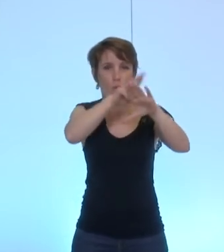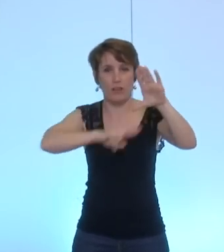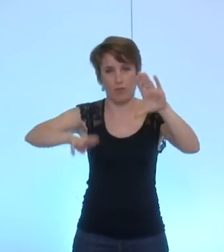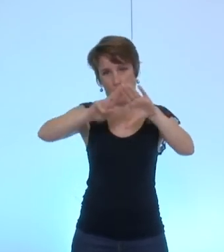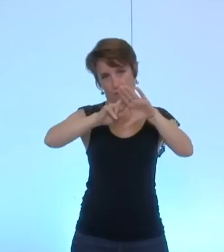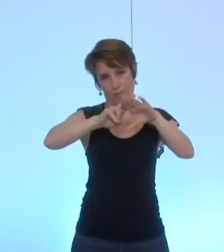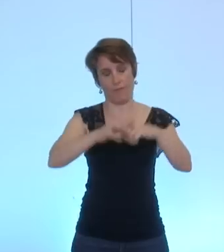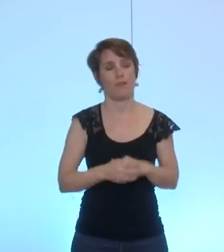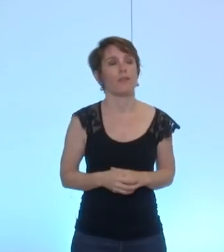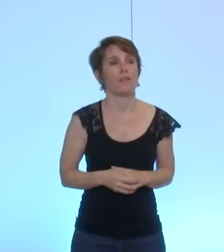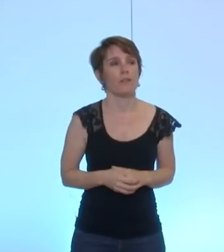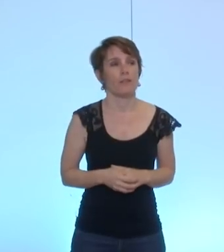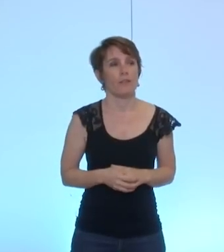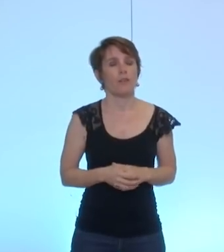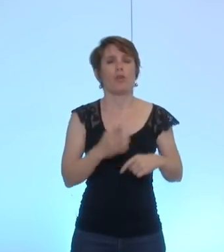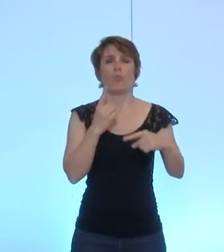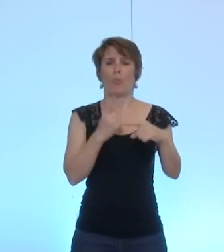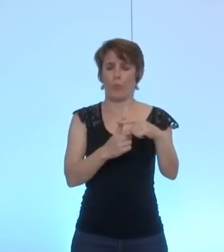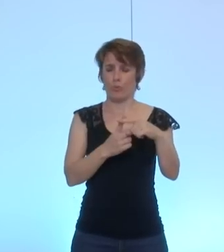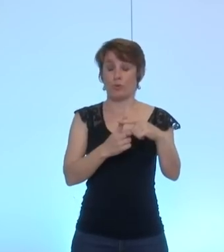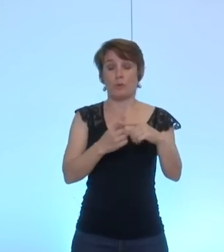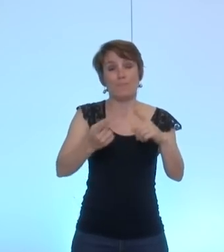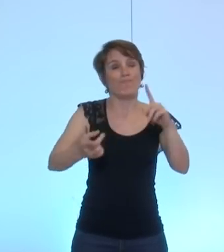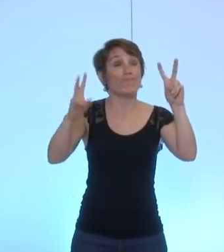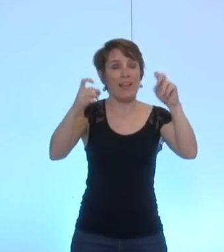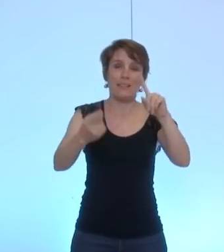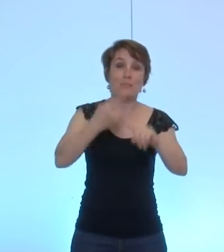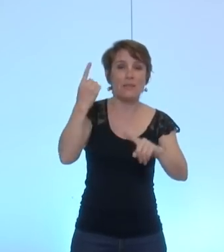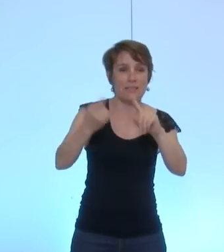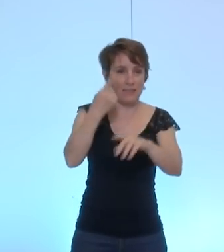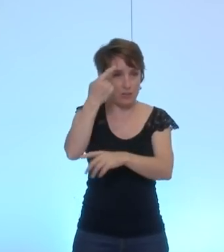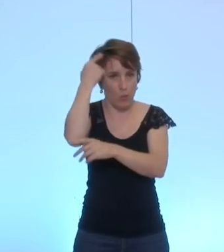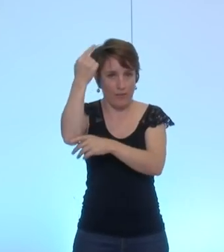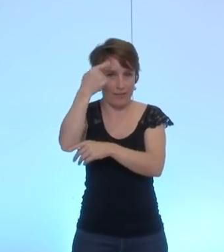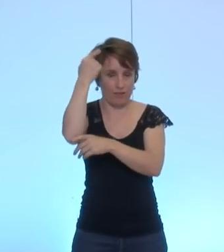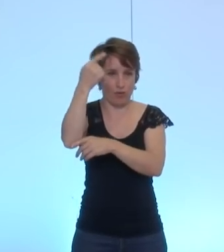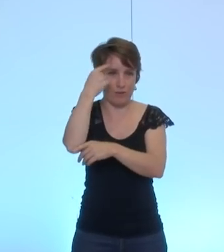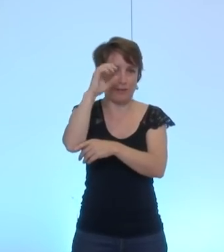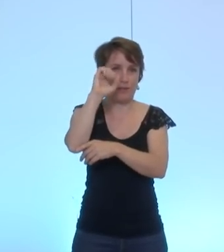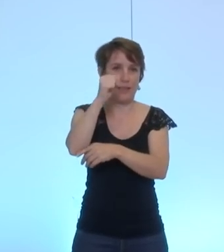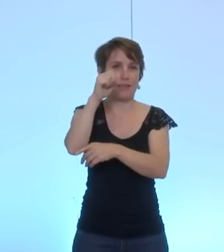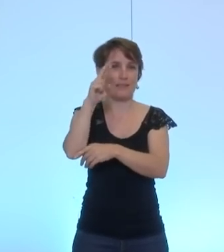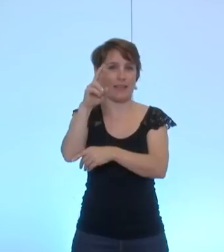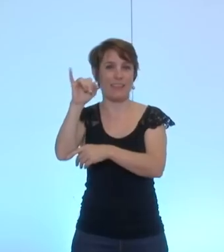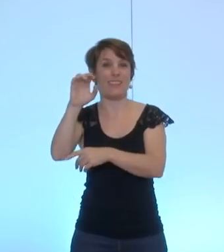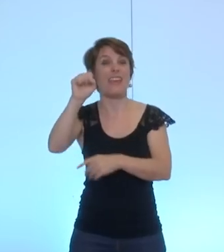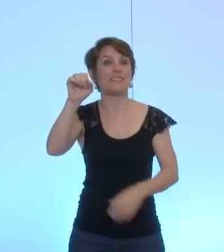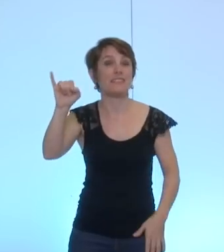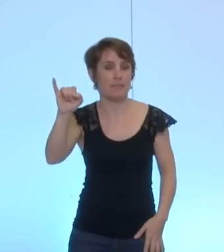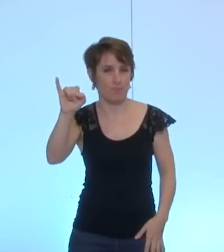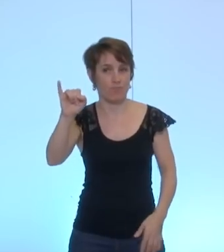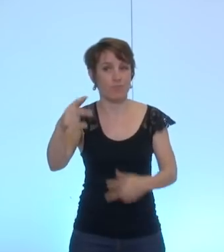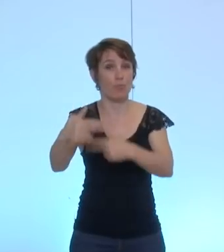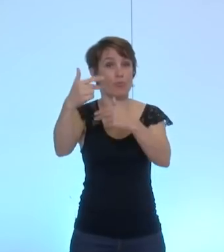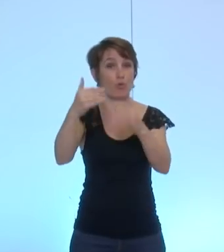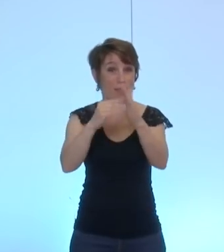d'innovation, et de spécialisation intelligente, ce qu'il appelle la SRI-SI, pour la période 2014-2020. Alors ça,